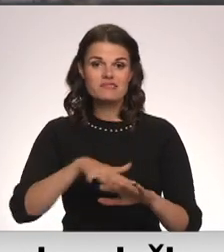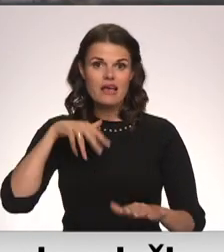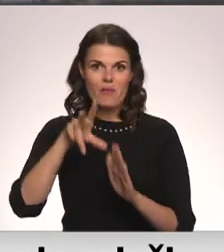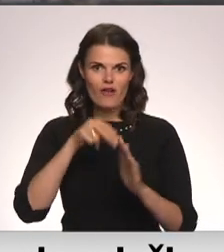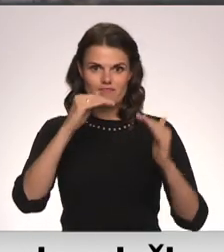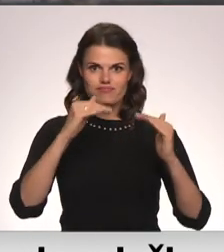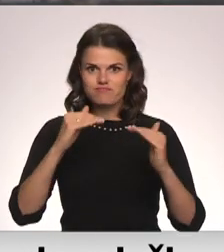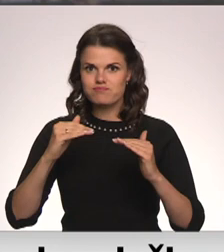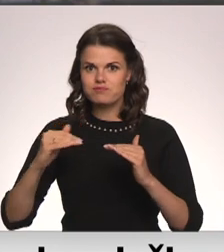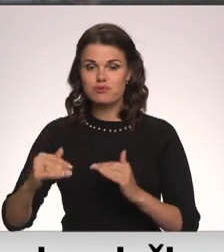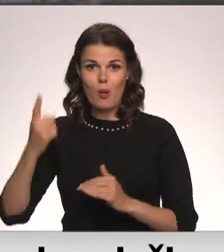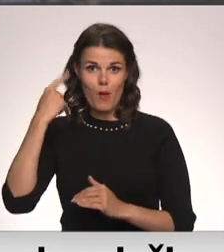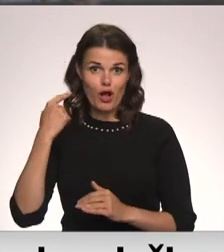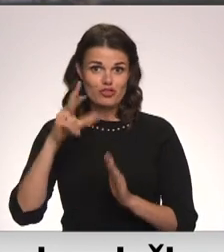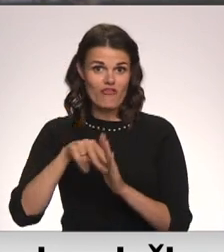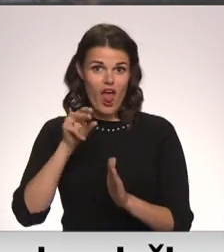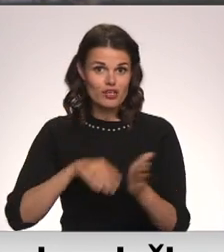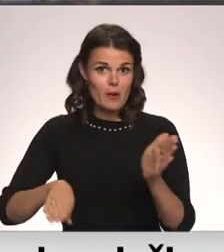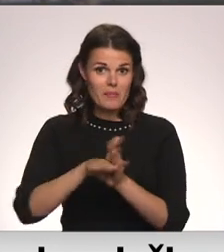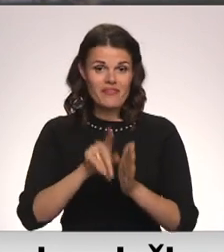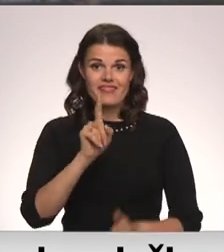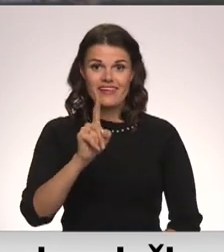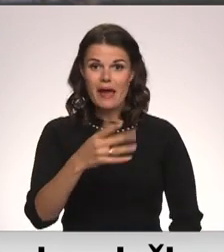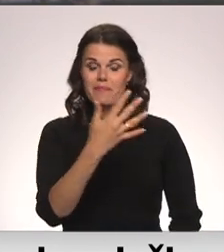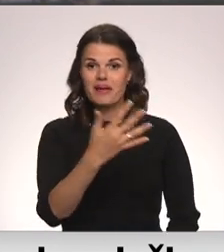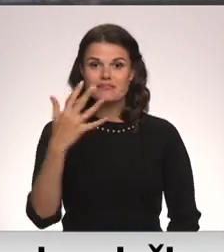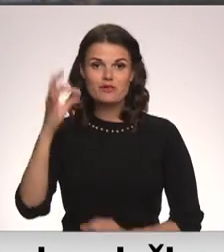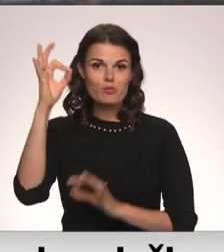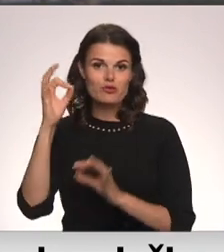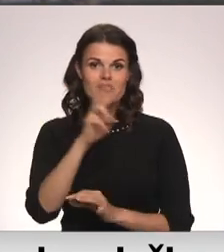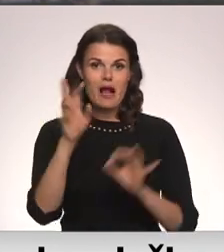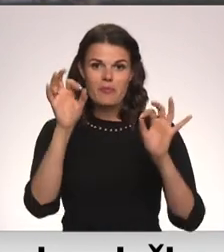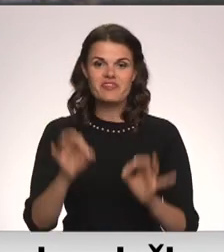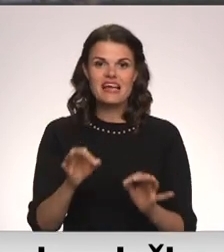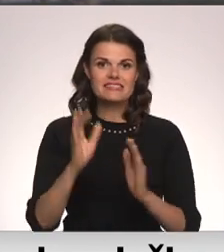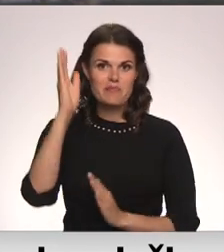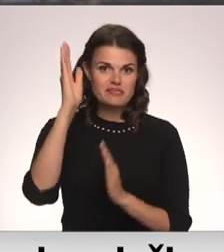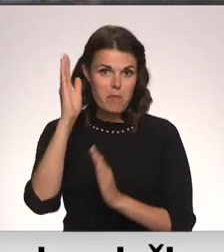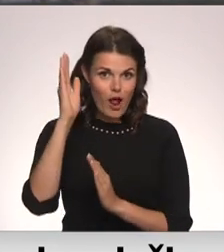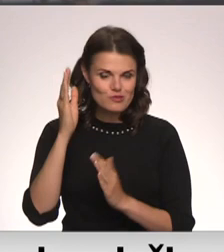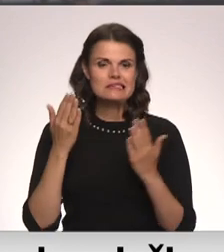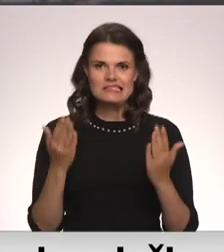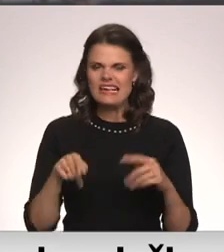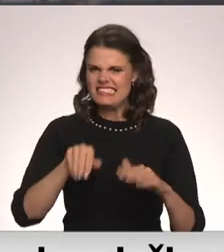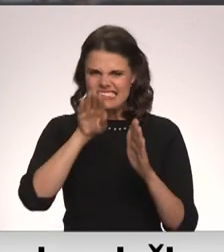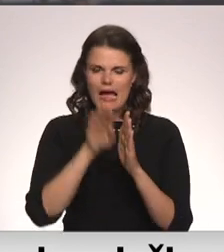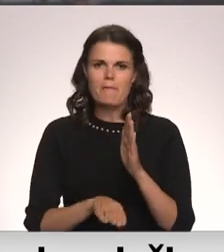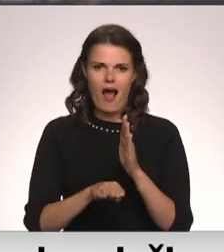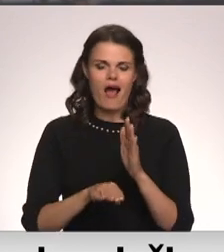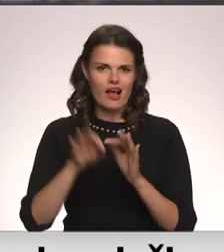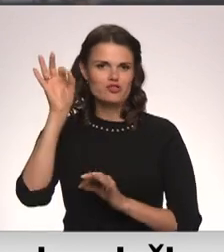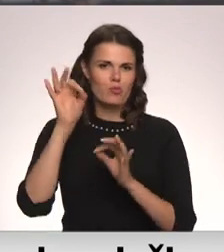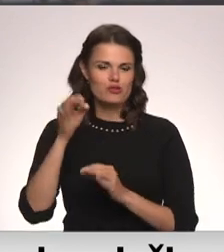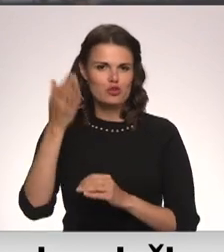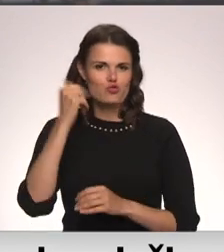krītas iepriekšējās vien nepilni 55% balstiesīgo izdarīst savu izvēlu, un tas ir zemākais rādītājs kopš